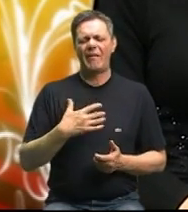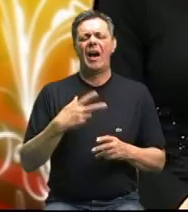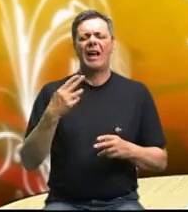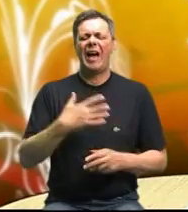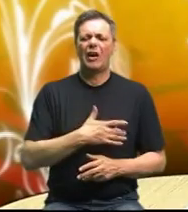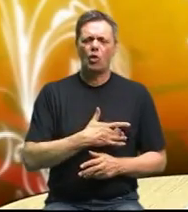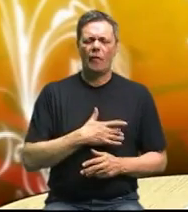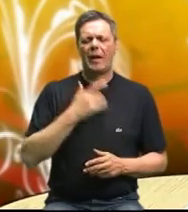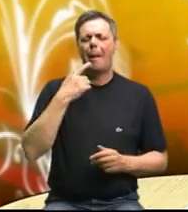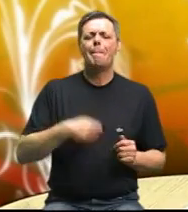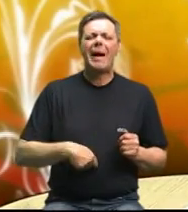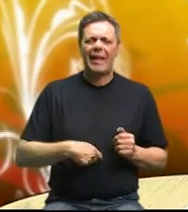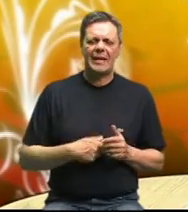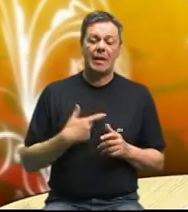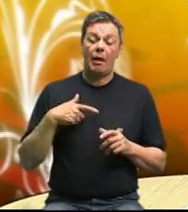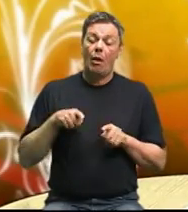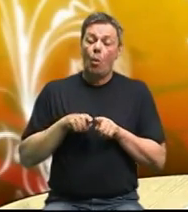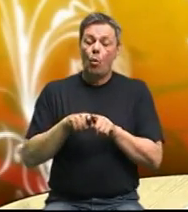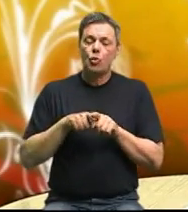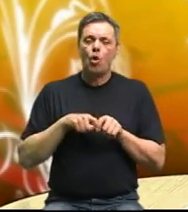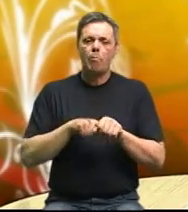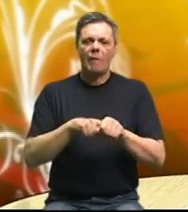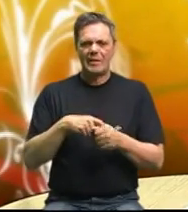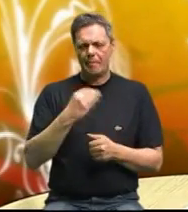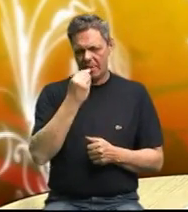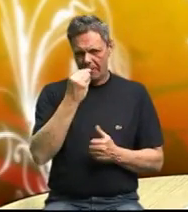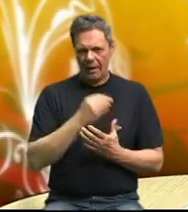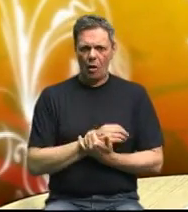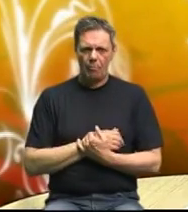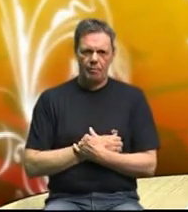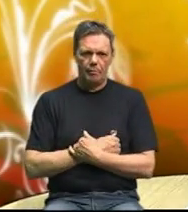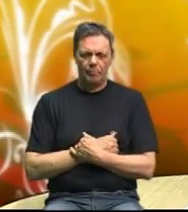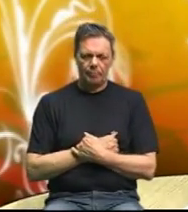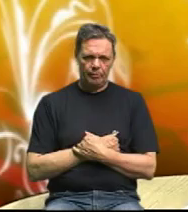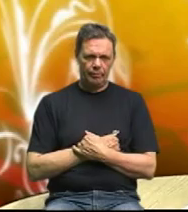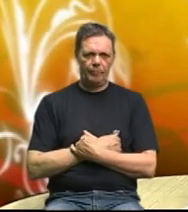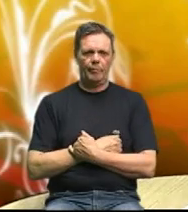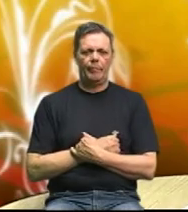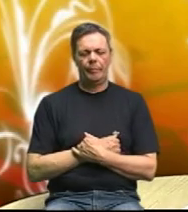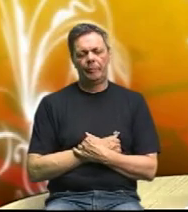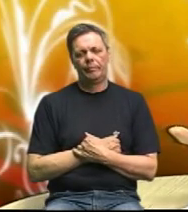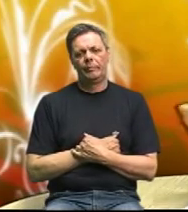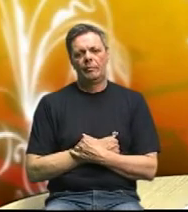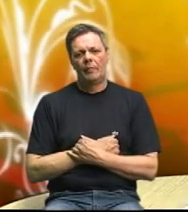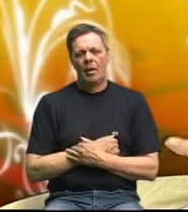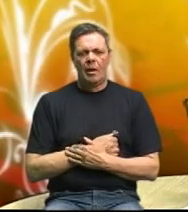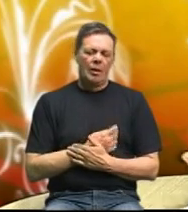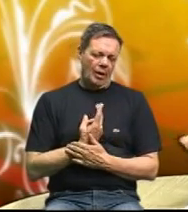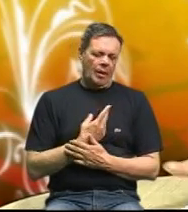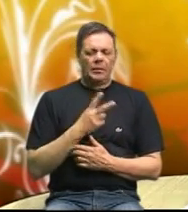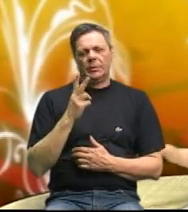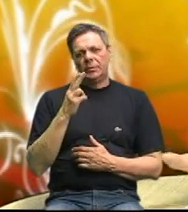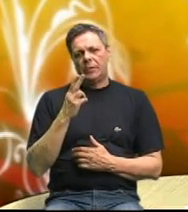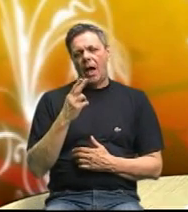maternice usko povezan sa prehranom da je li tako nepravilnom prehranom dok je recimo rak